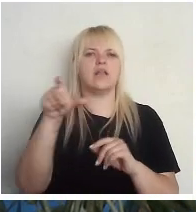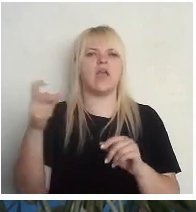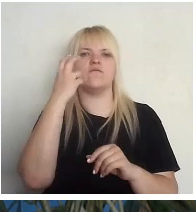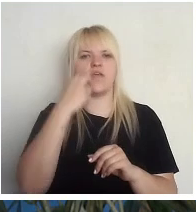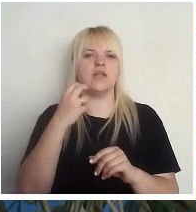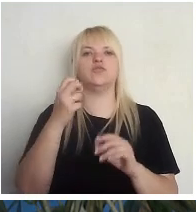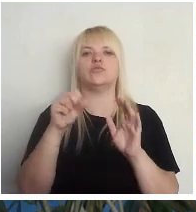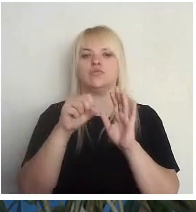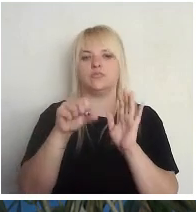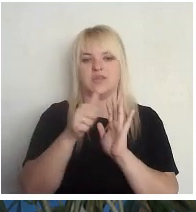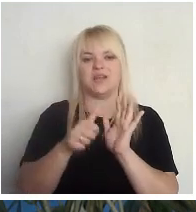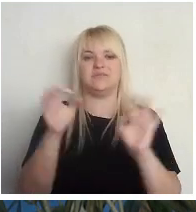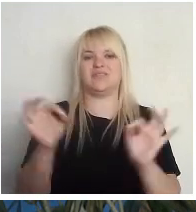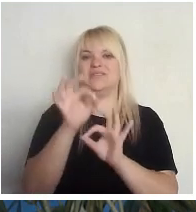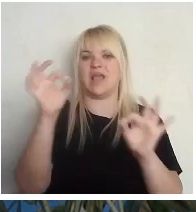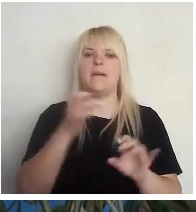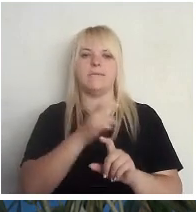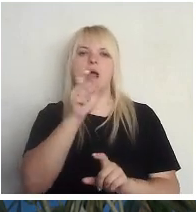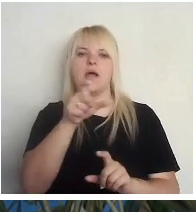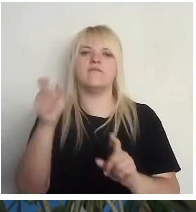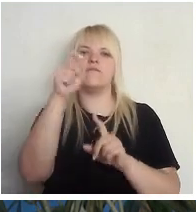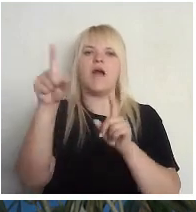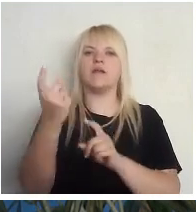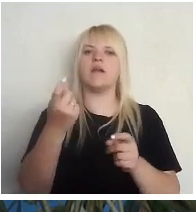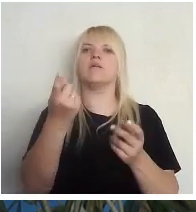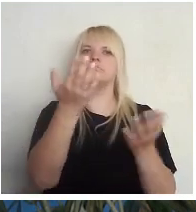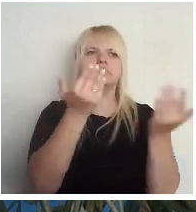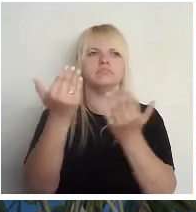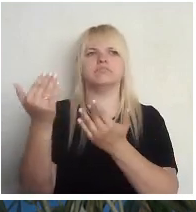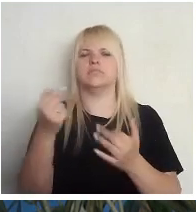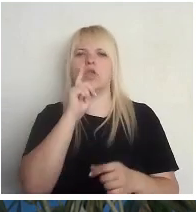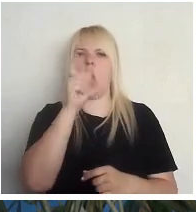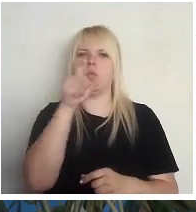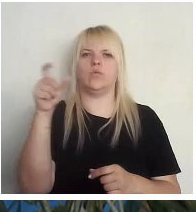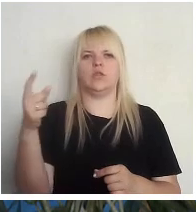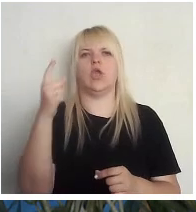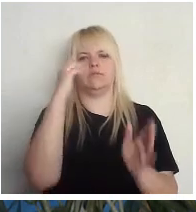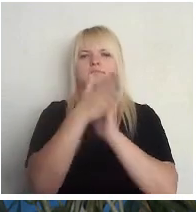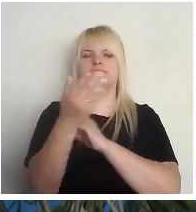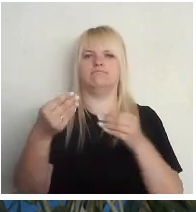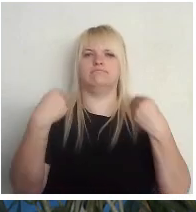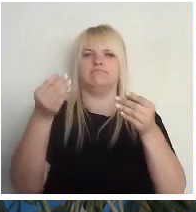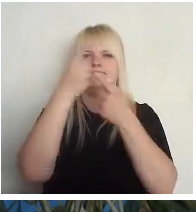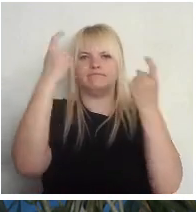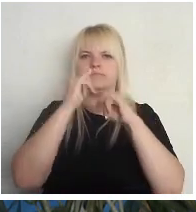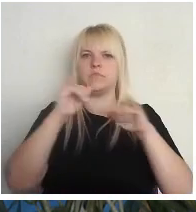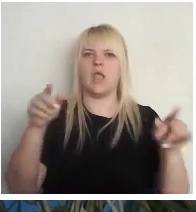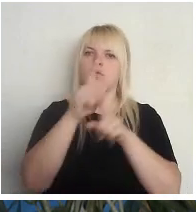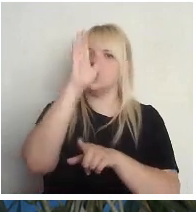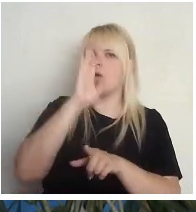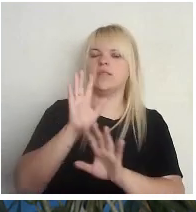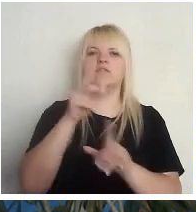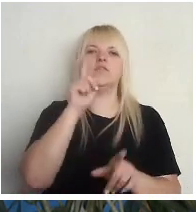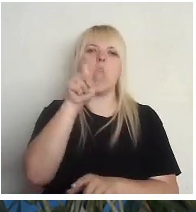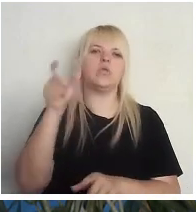partijām liktu vairāk domāt par šo, kā mēs dabonam tos jaunos cilvēkus. Tā nopietnāk arī, ne lai mums tur nav, ka tās jauniešu organizācijas,